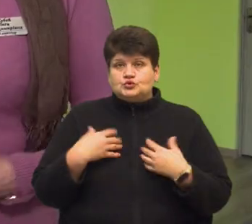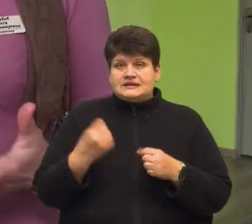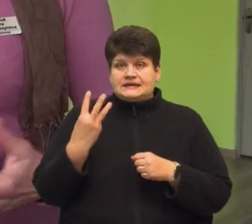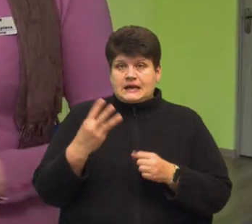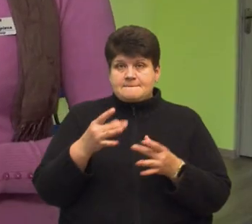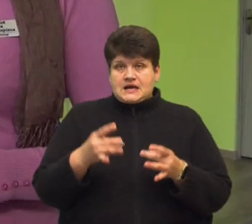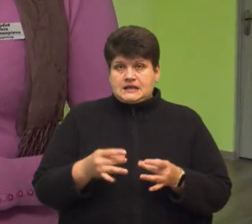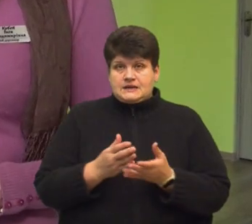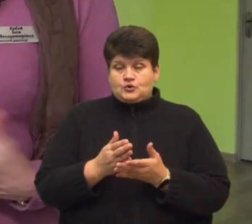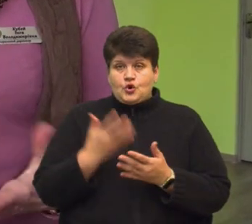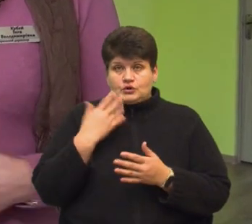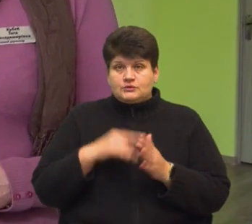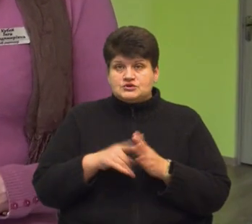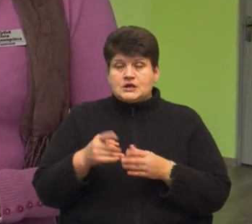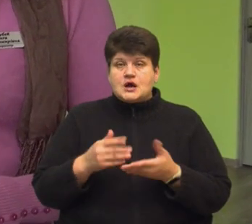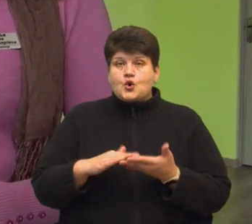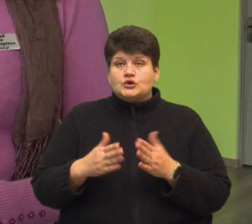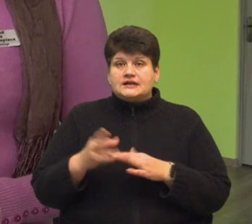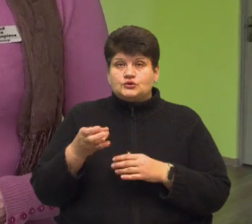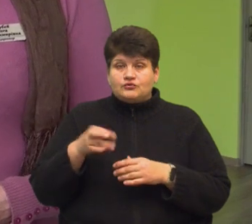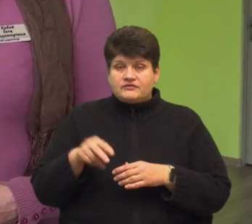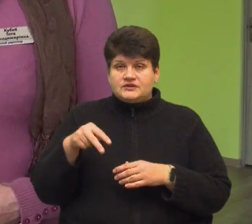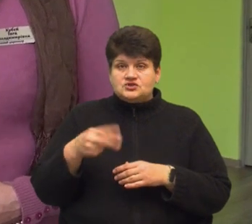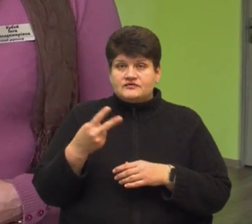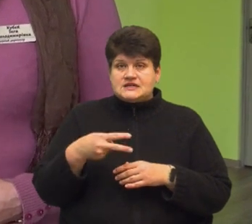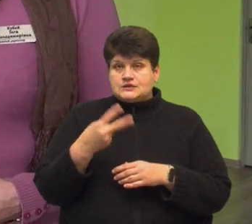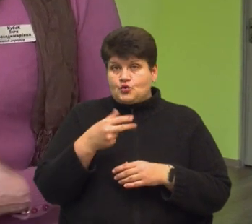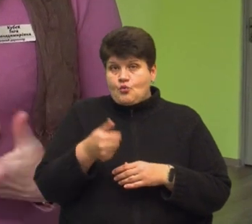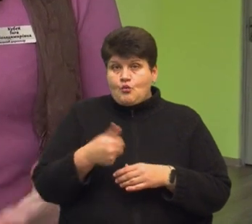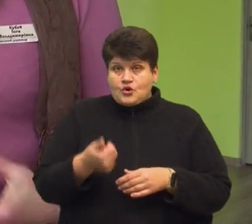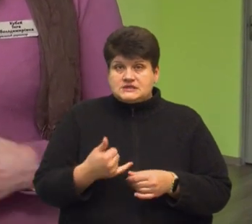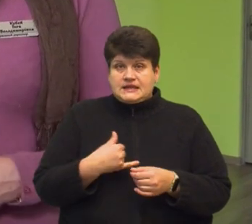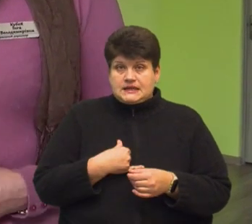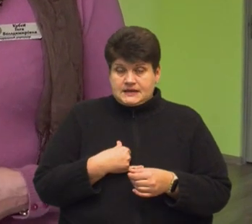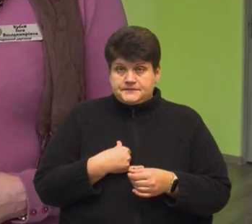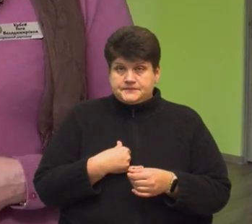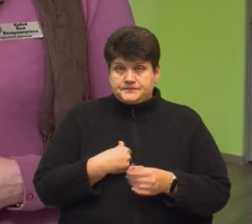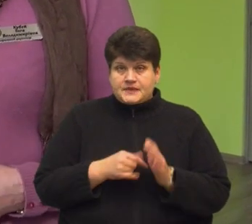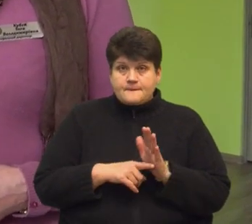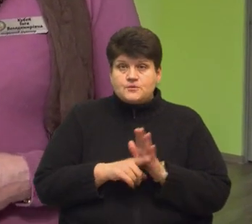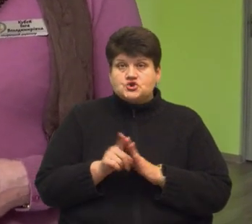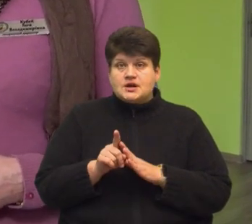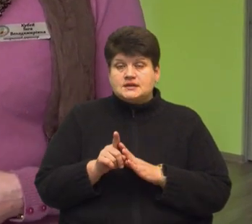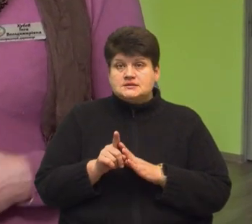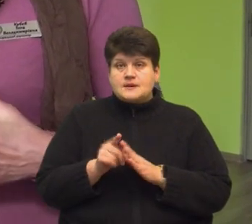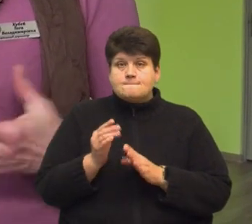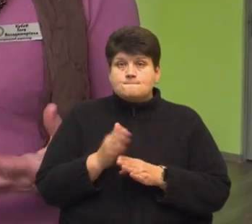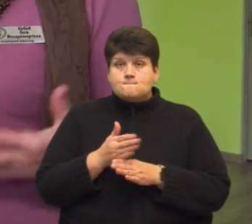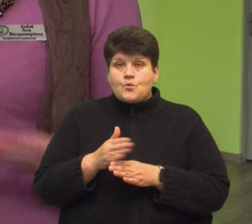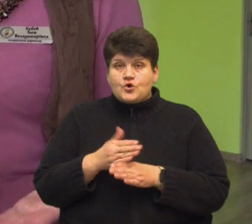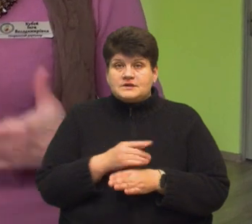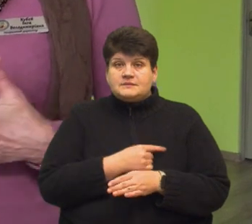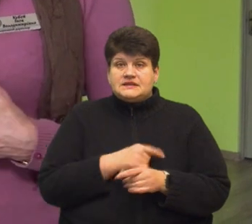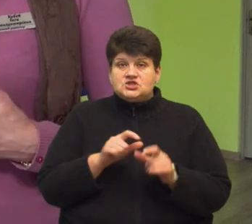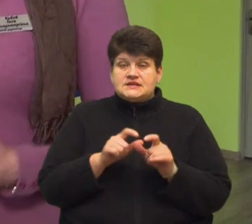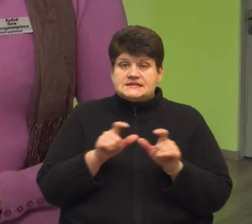Коли почалося це контрактування для нас в 2022 році, почався поділ медичних